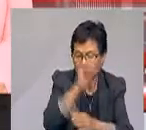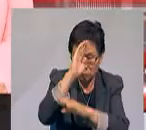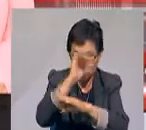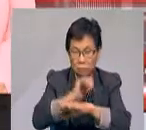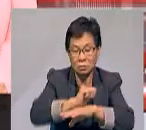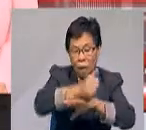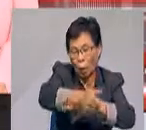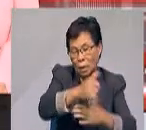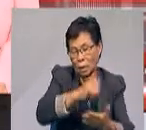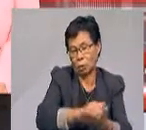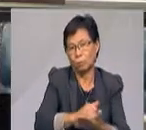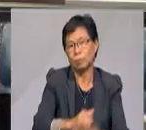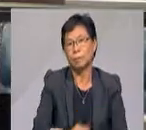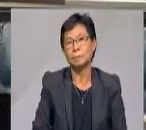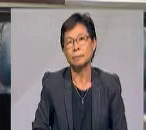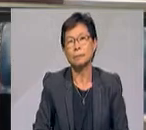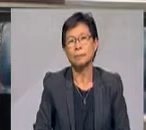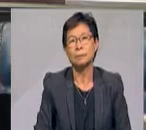tersebut.